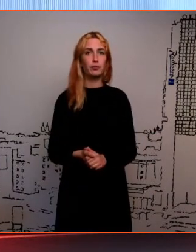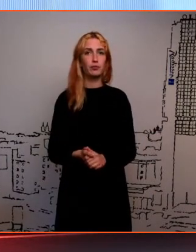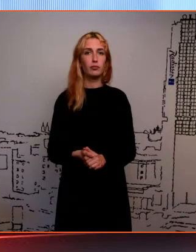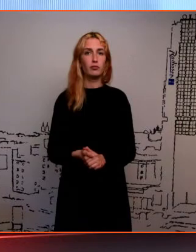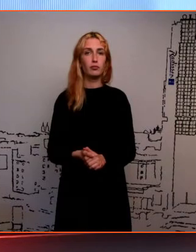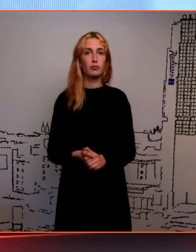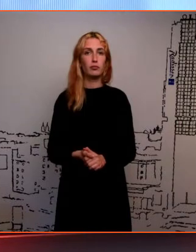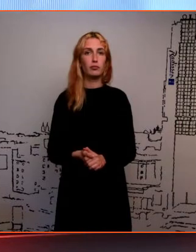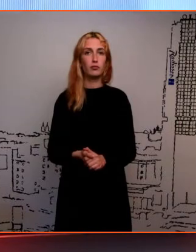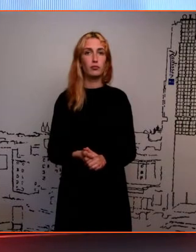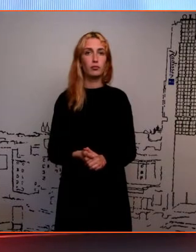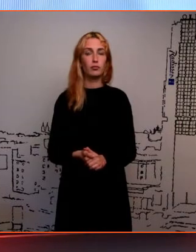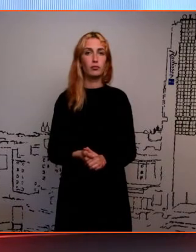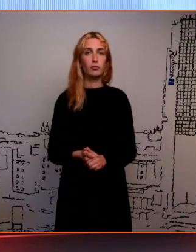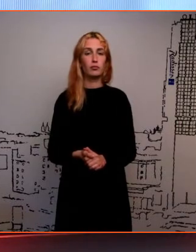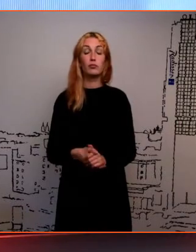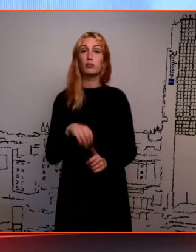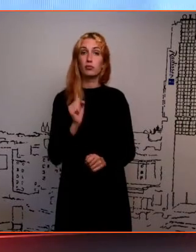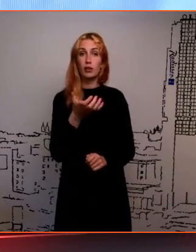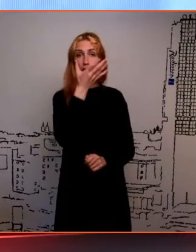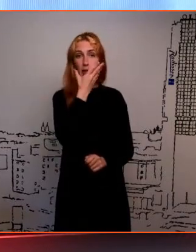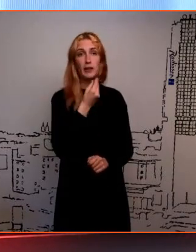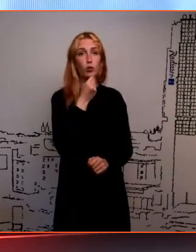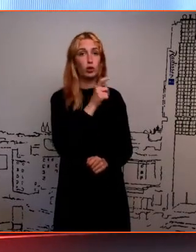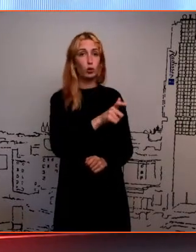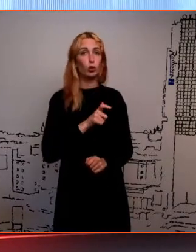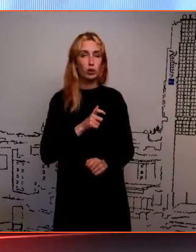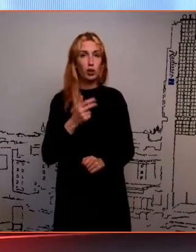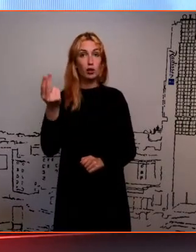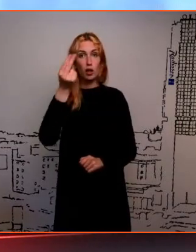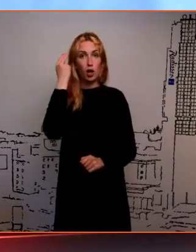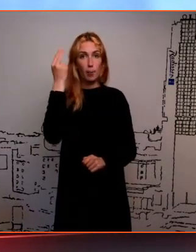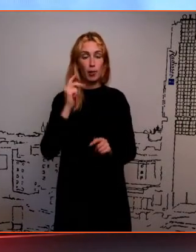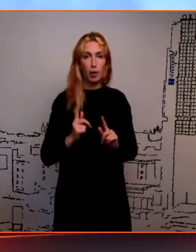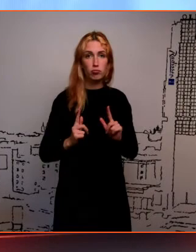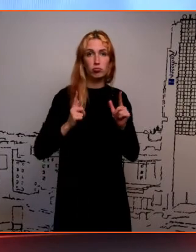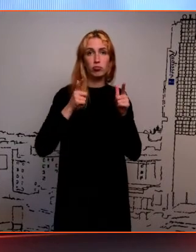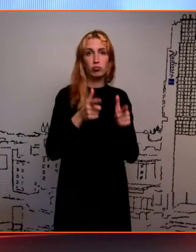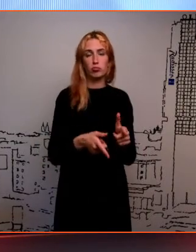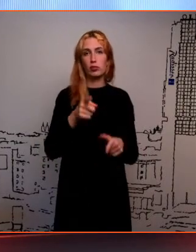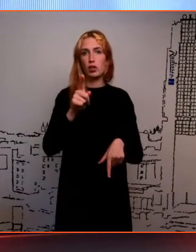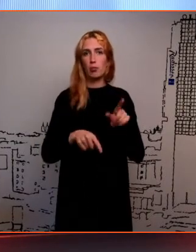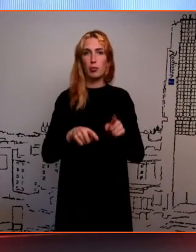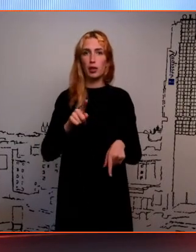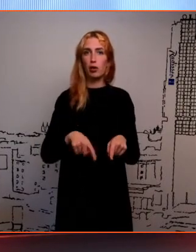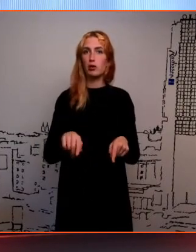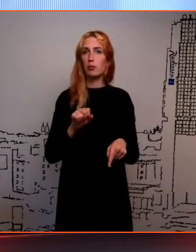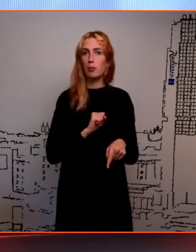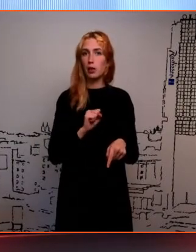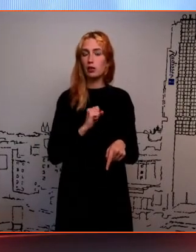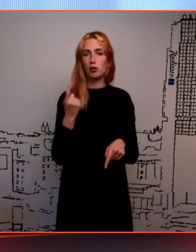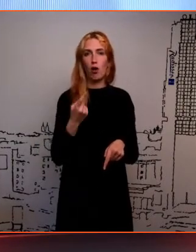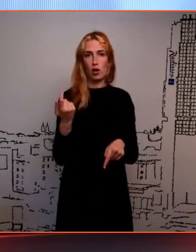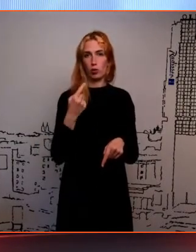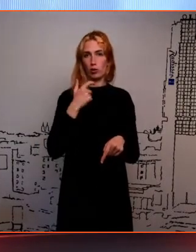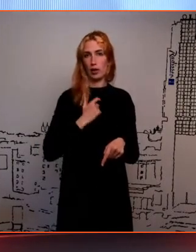Jaa, sa väga kinnast rääksid, et see õppima minek on teine kord puhtalt enesarengu mõttes oluline,